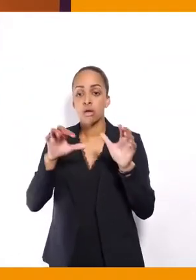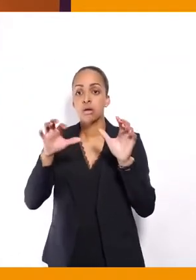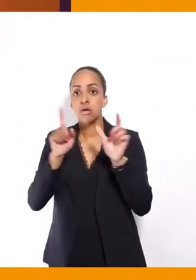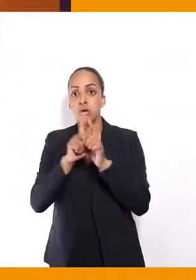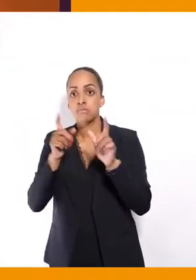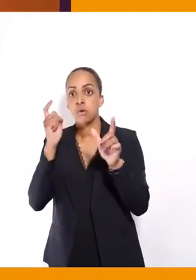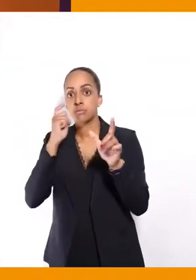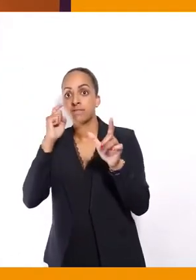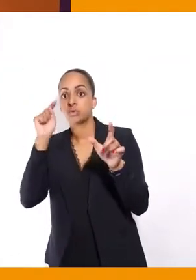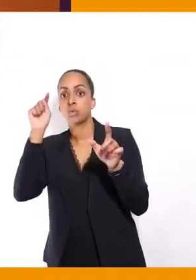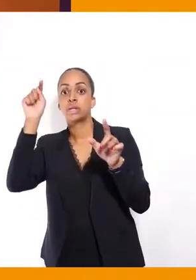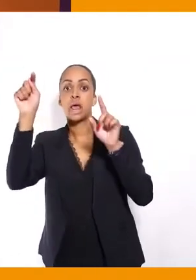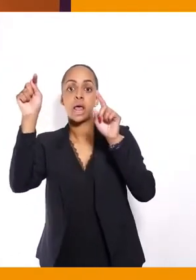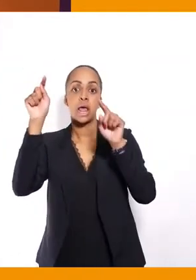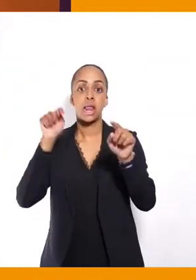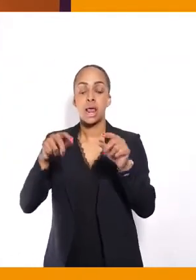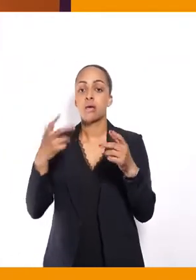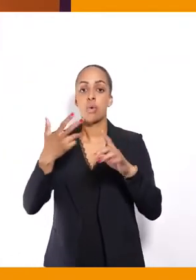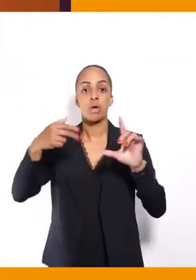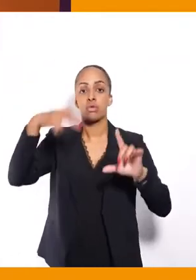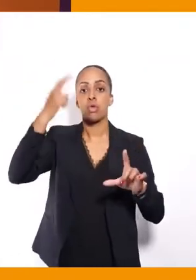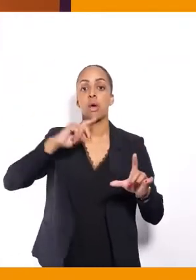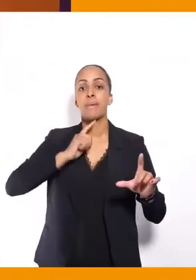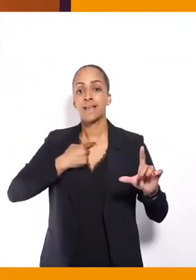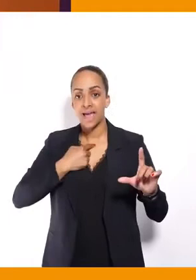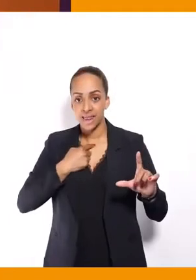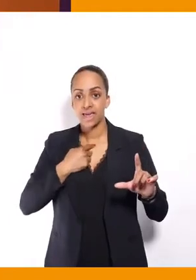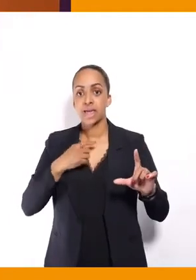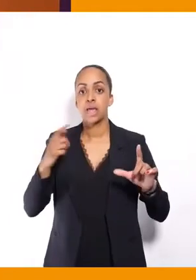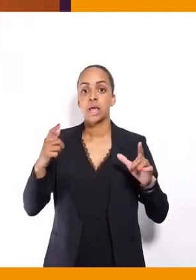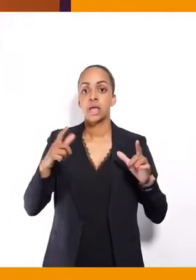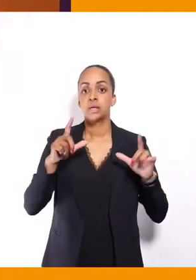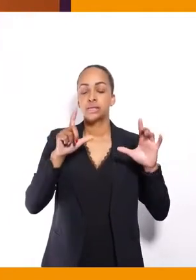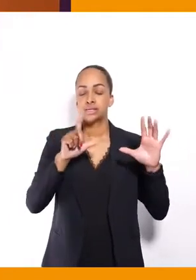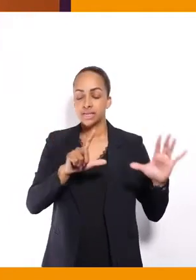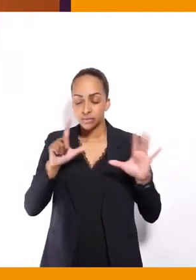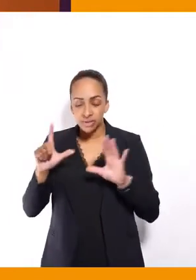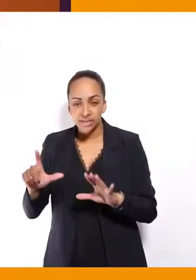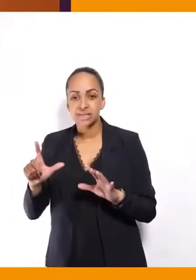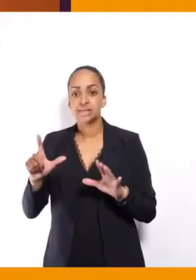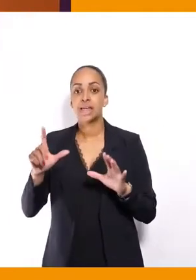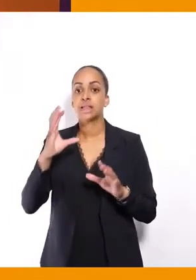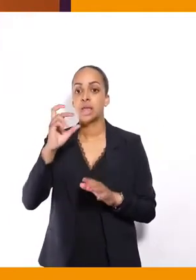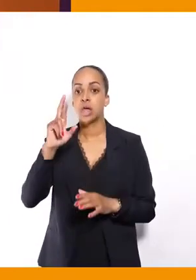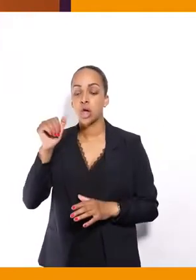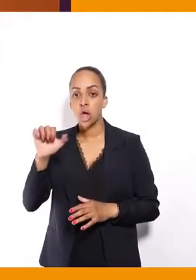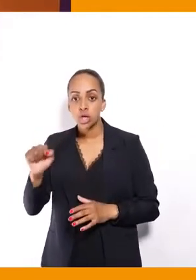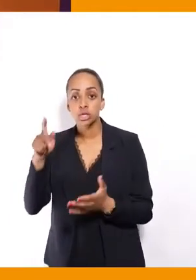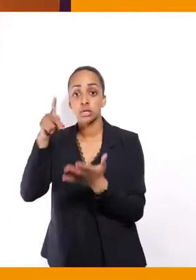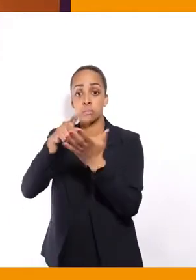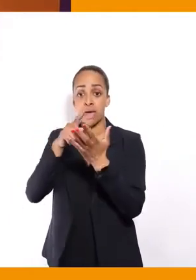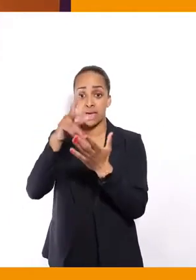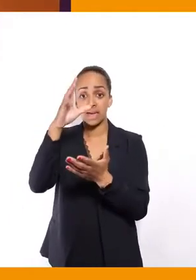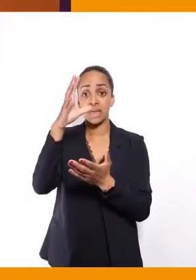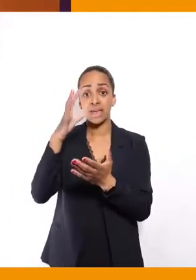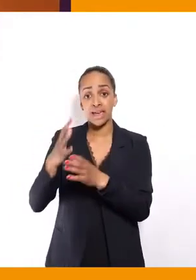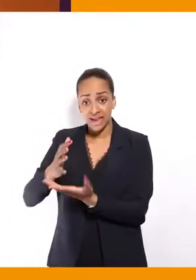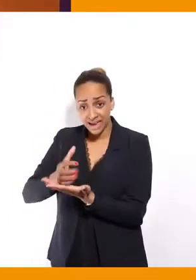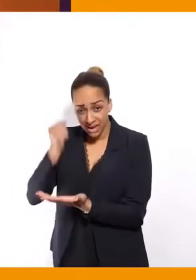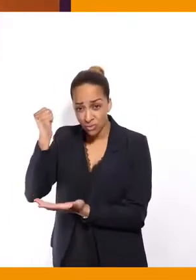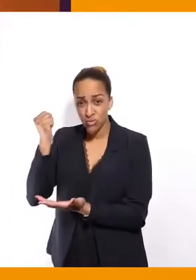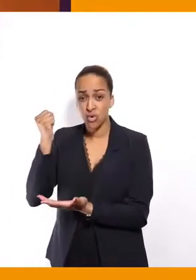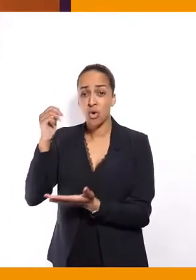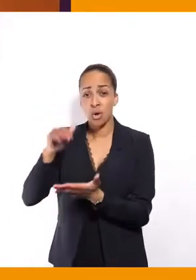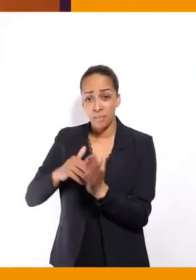'observation. Donc, c'est le Pas-de-Calais, c'est la Loire-Atlantique, la Seine-Ternier, la Creuse, c'est Paris, la Réunion, le Calvados,